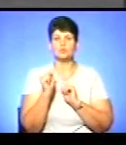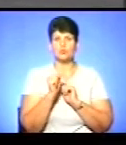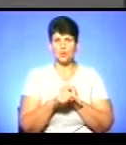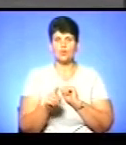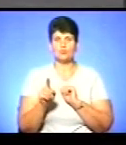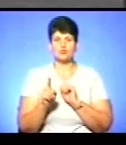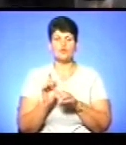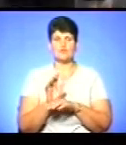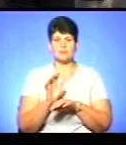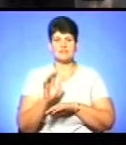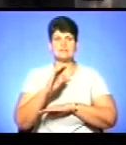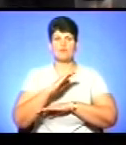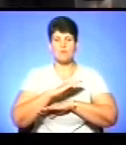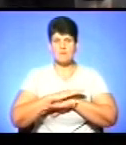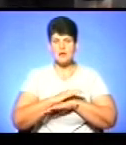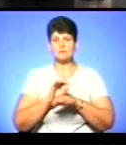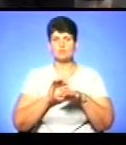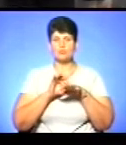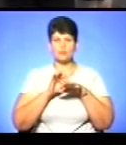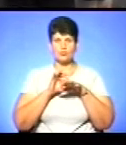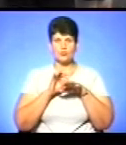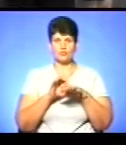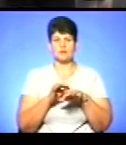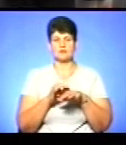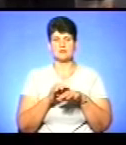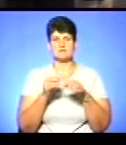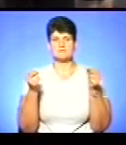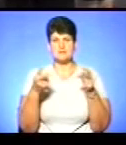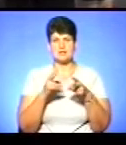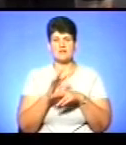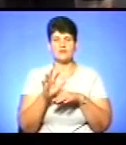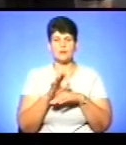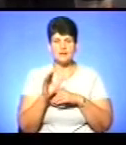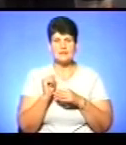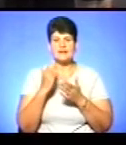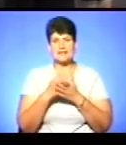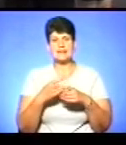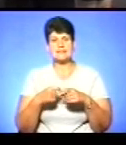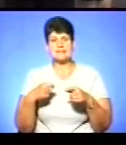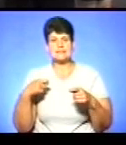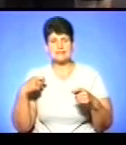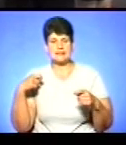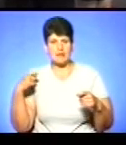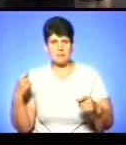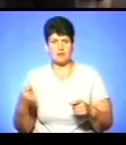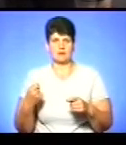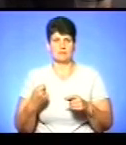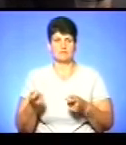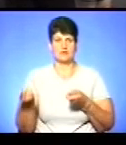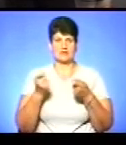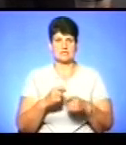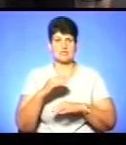виробництво парт здійснюють сертифіковані виробники. Відповідно, є певна затримка по постачанню парту.